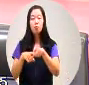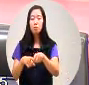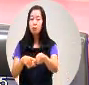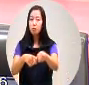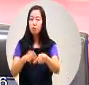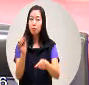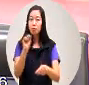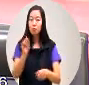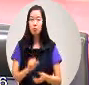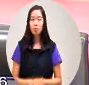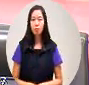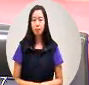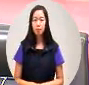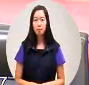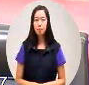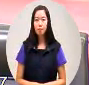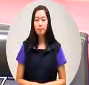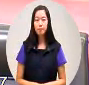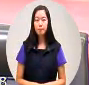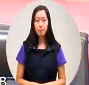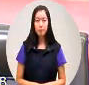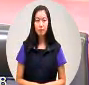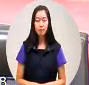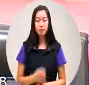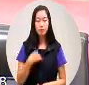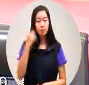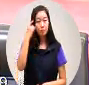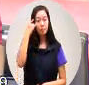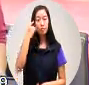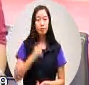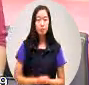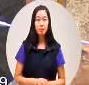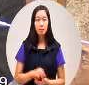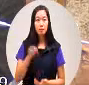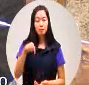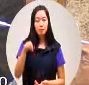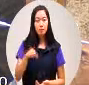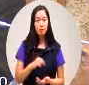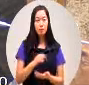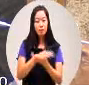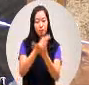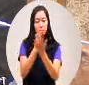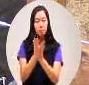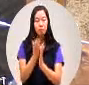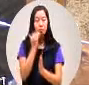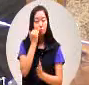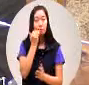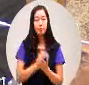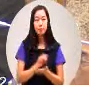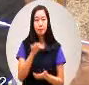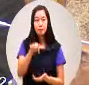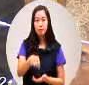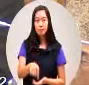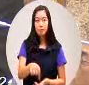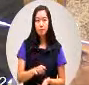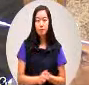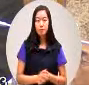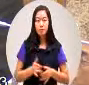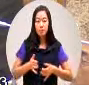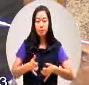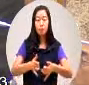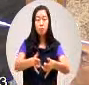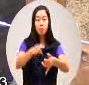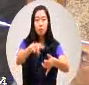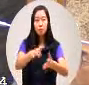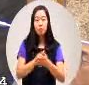对不对像这样啊宏远谢谢我觉得在这个这些里面如果说这个地方卡车才可以